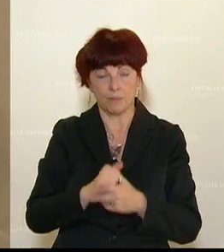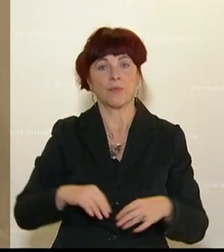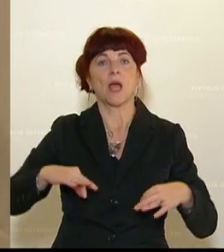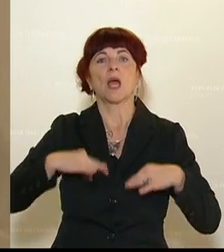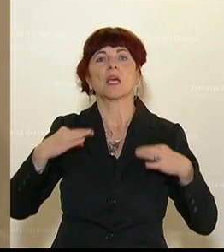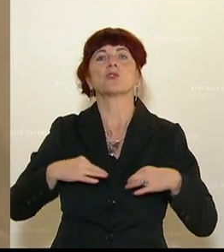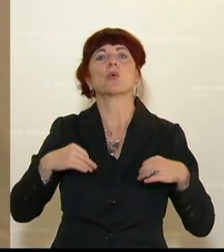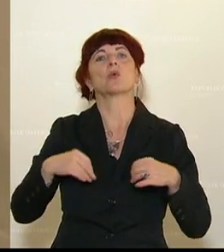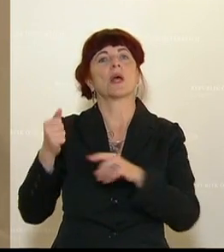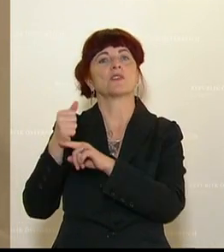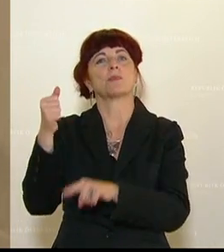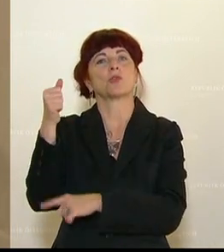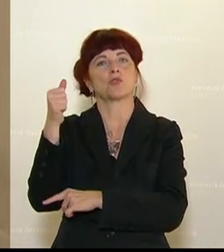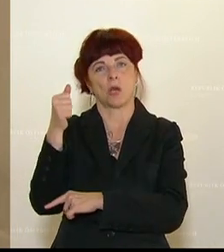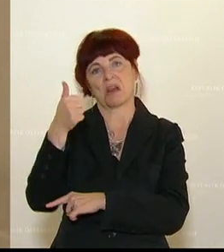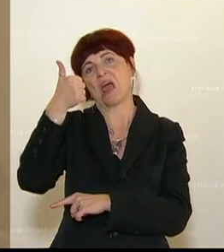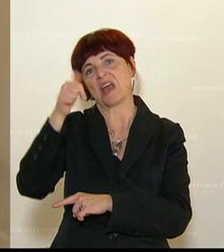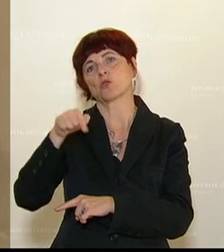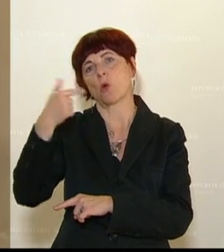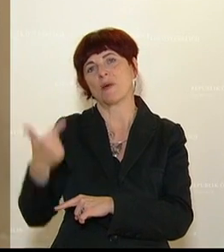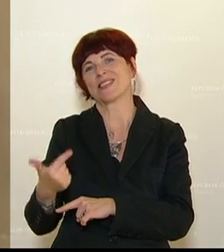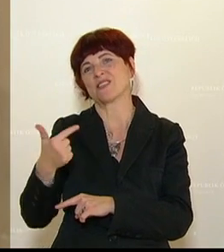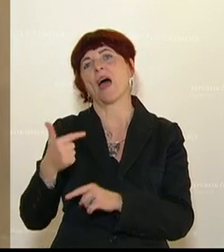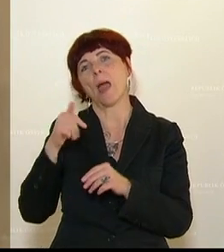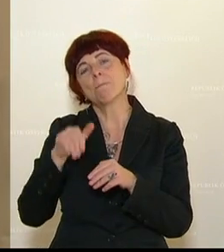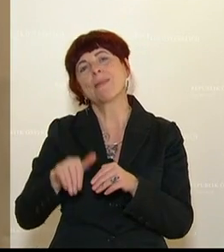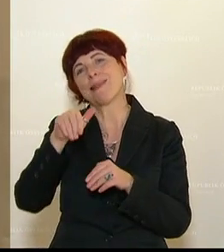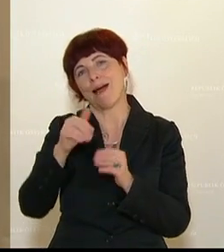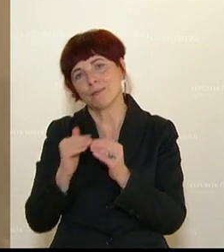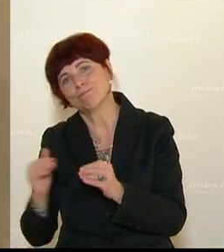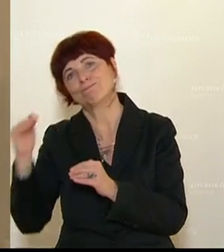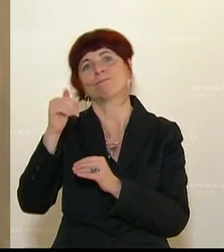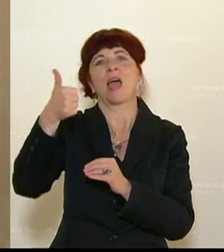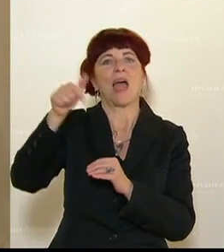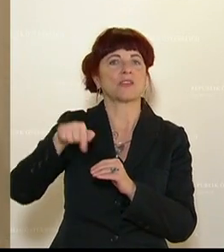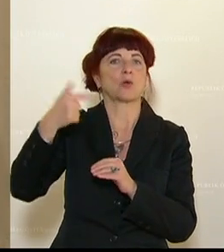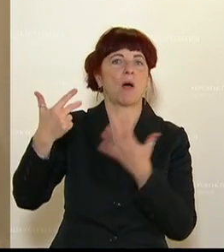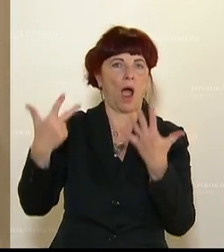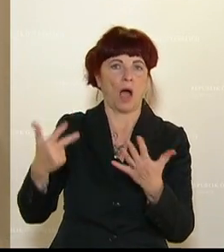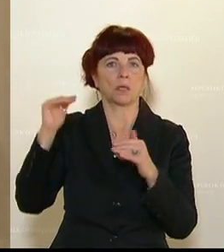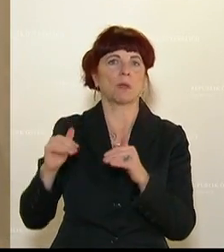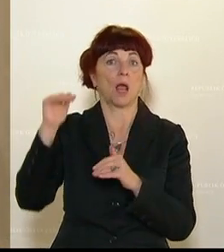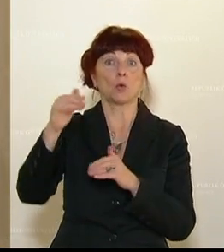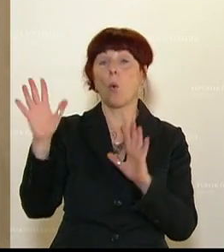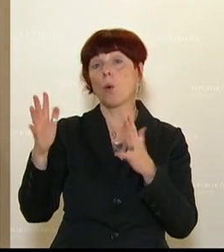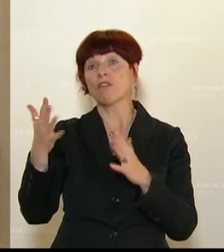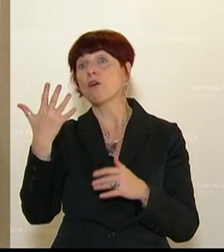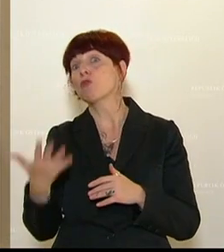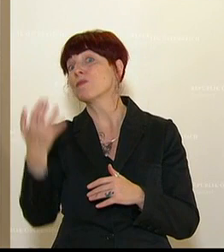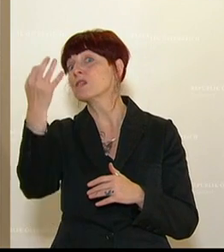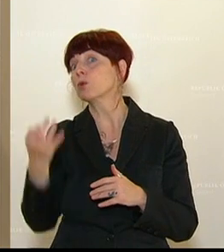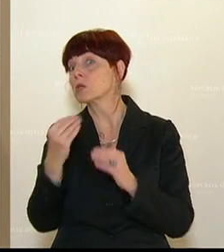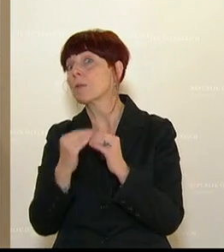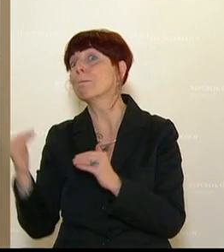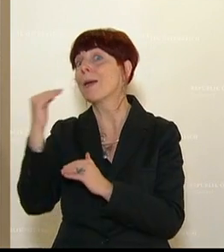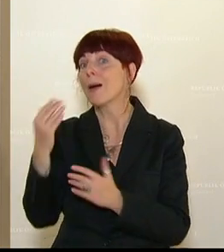Bundesbudget, Steigerung von 1,2 Milliarden auf 1,8 Milliarden, etwa 50 Prozent Erhöhung und das ist ganz,